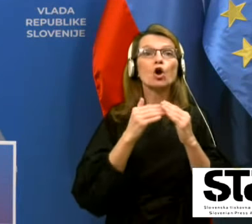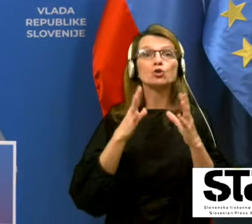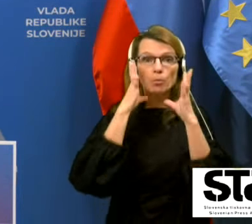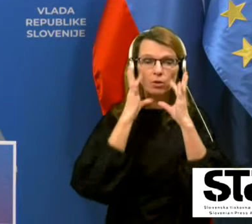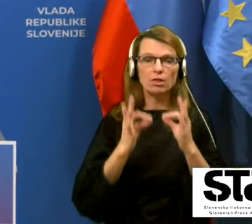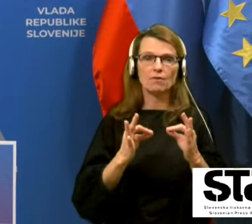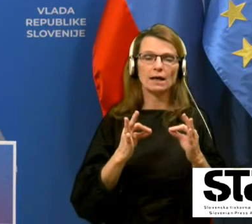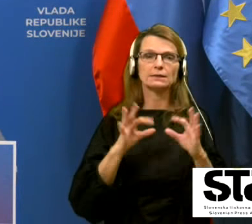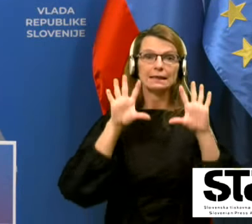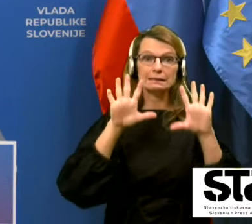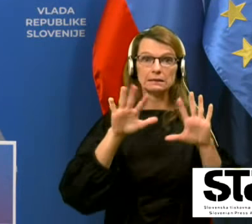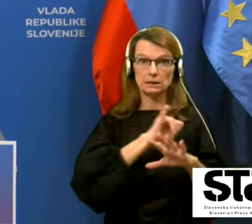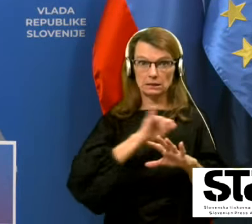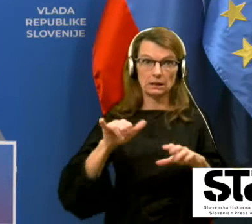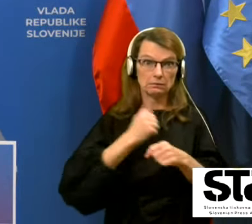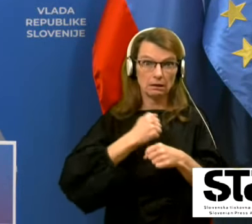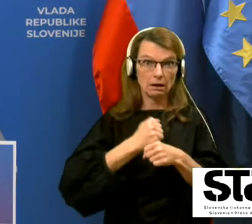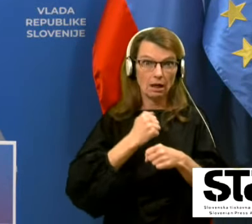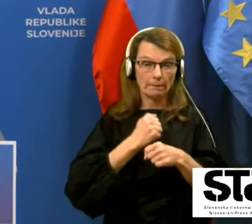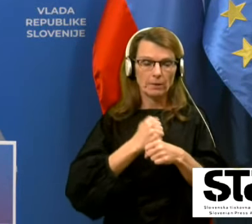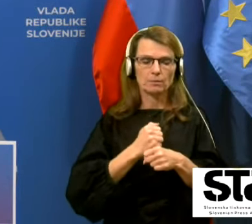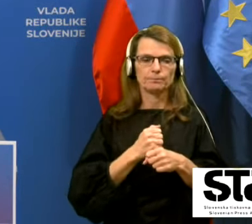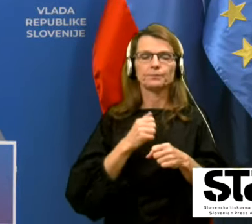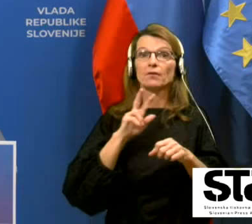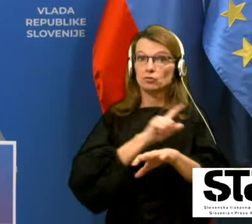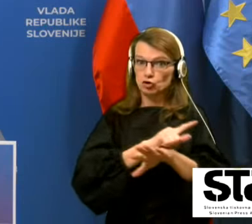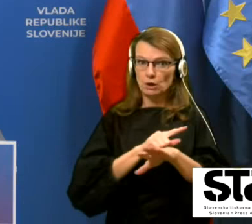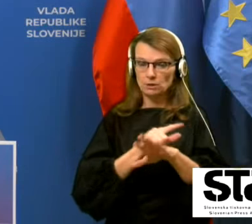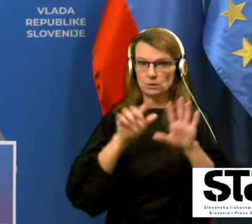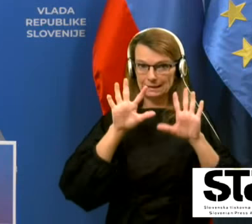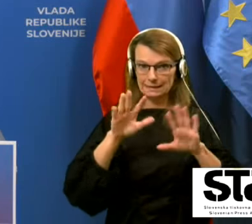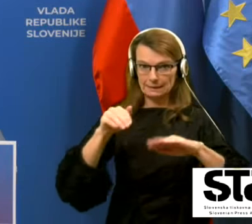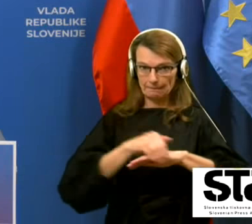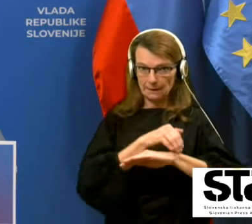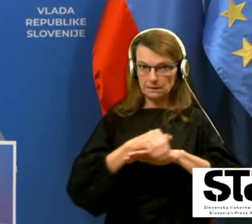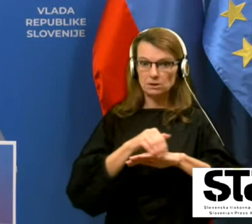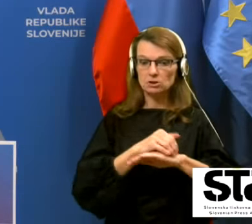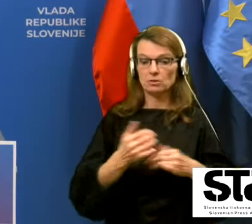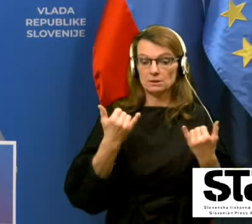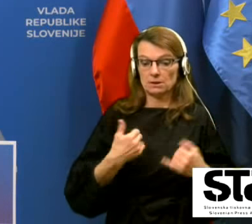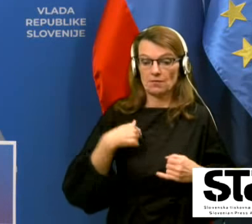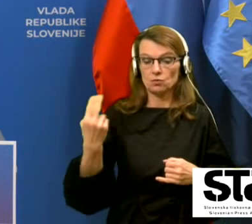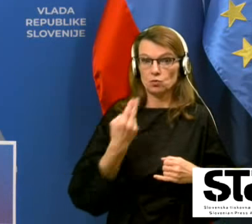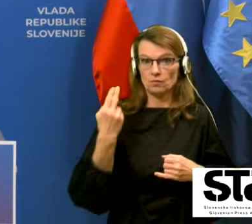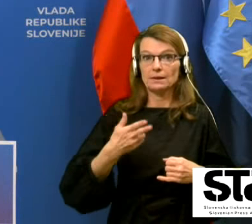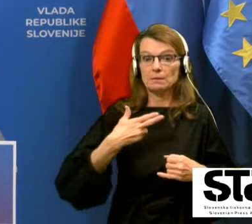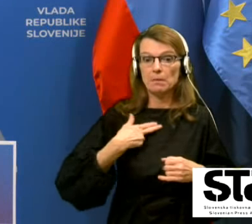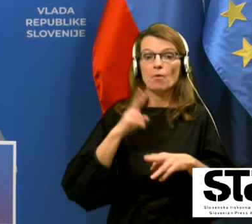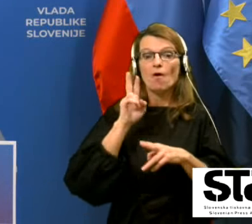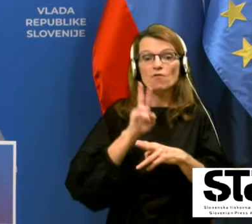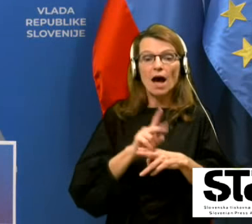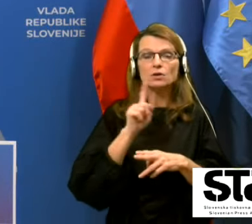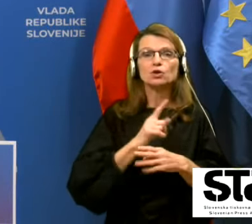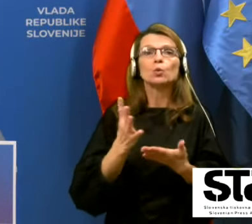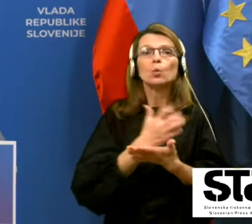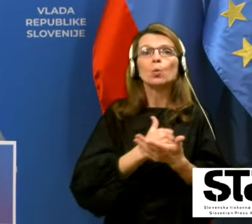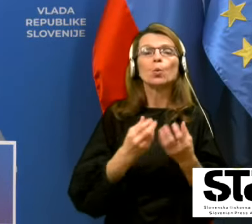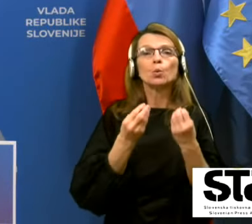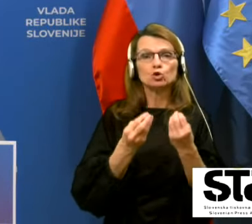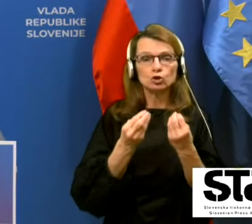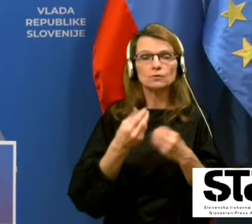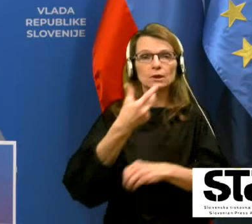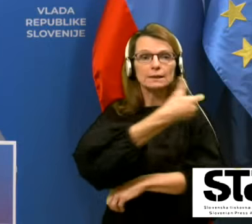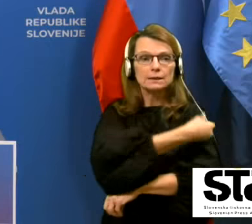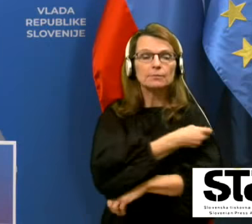mescih smo prišli do tega, da je danes v Sloveniji varno in učinkovito cepivo proti COVID-19, proti bolezni COVID